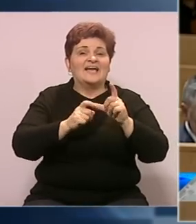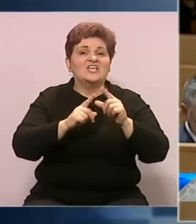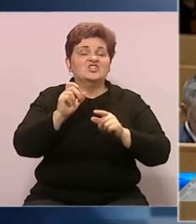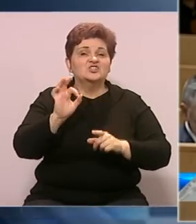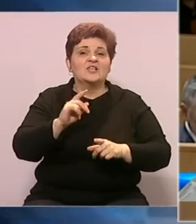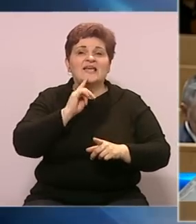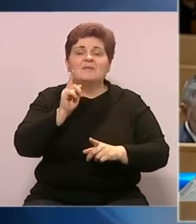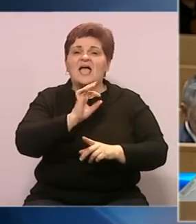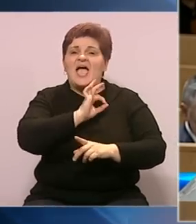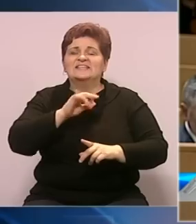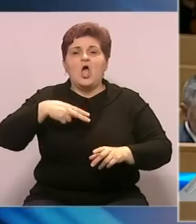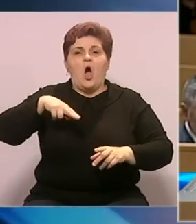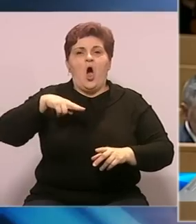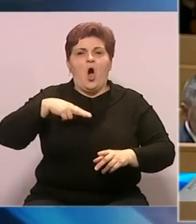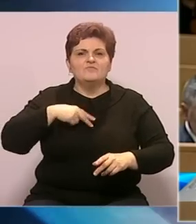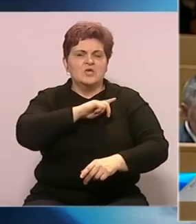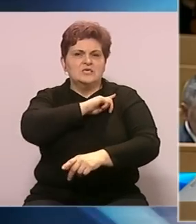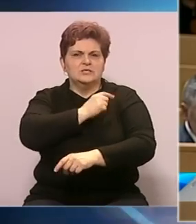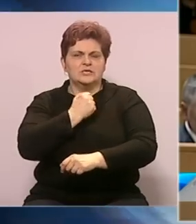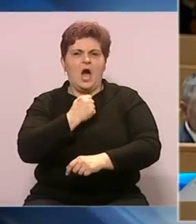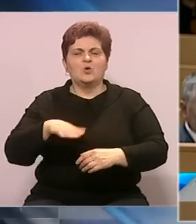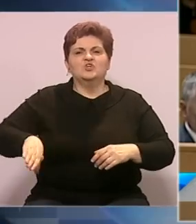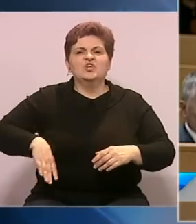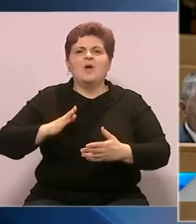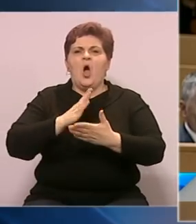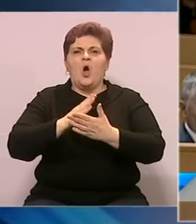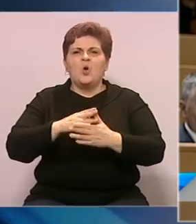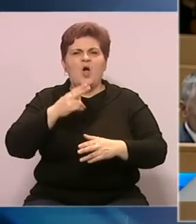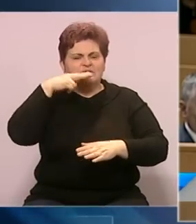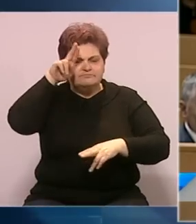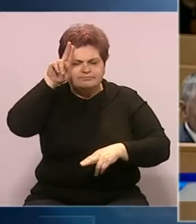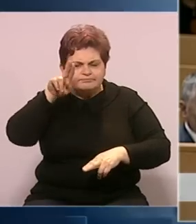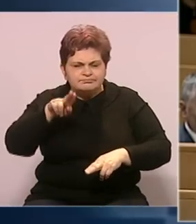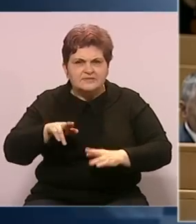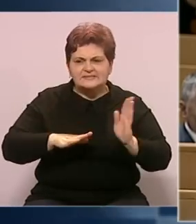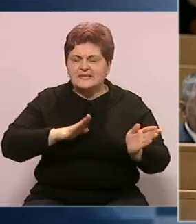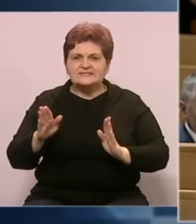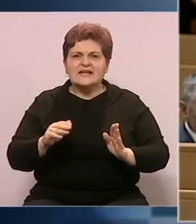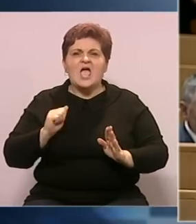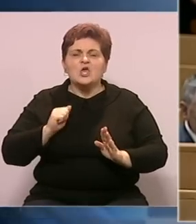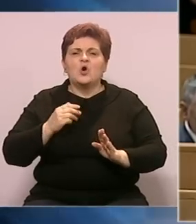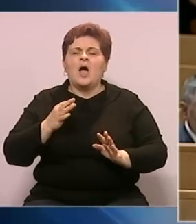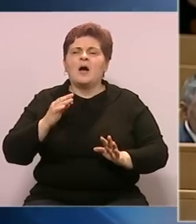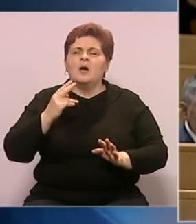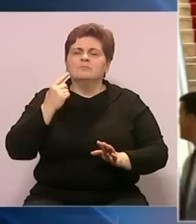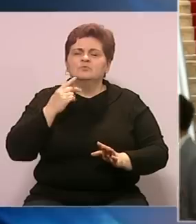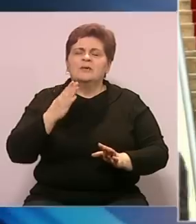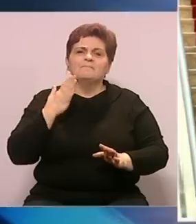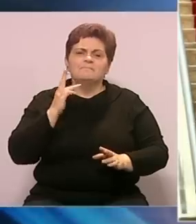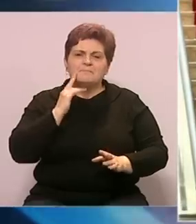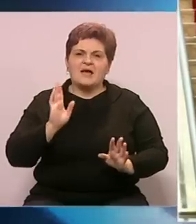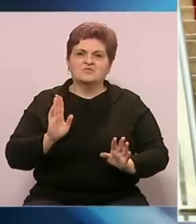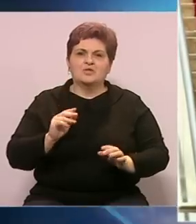da se radi o jednoj izuzetno odgovornoj i moćnoj ženi, ženi koja uvijek sagledava sve strane i koja se trudi maksimalno da bude pravična.